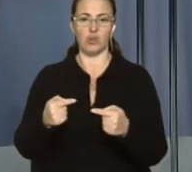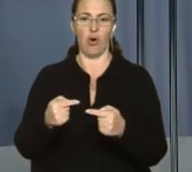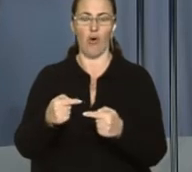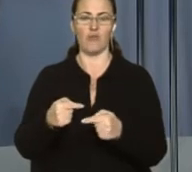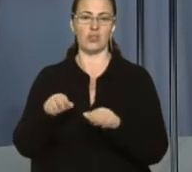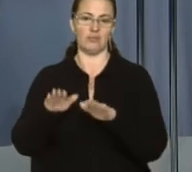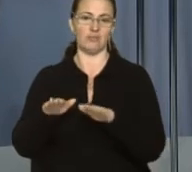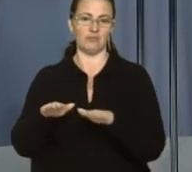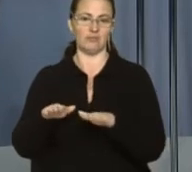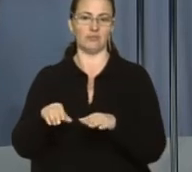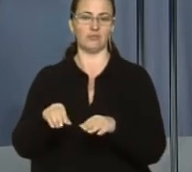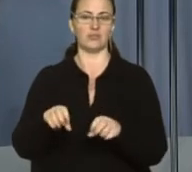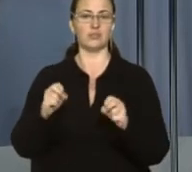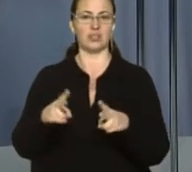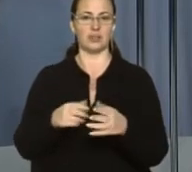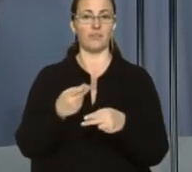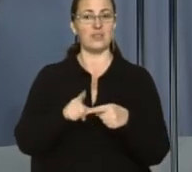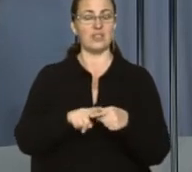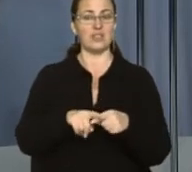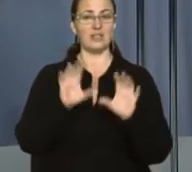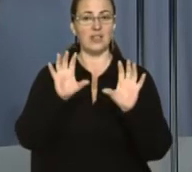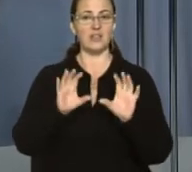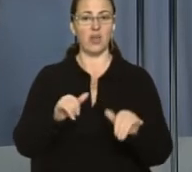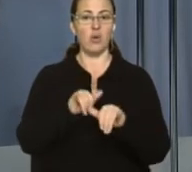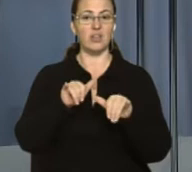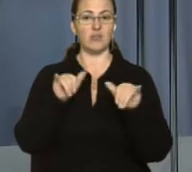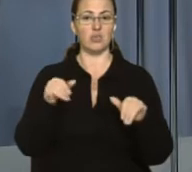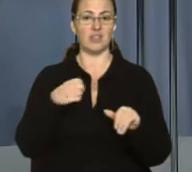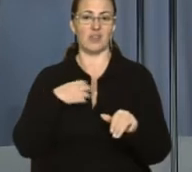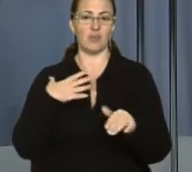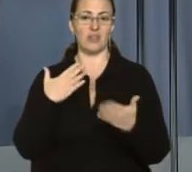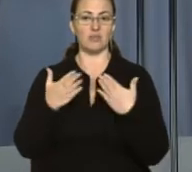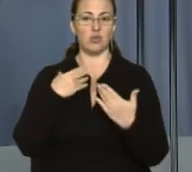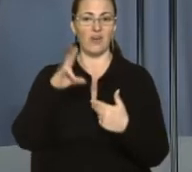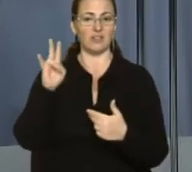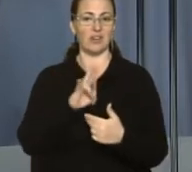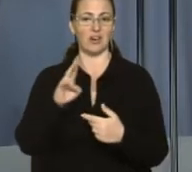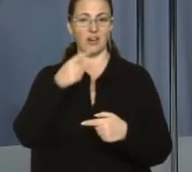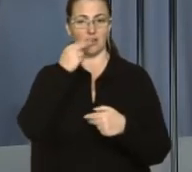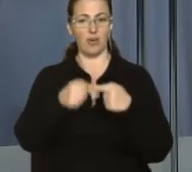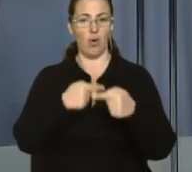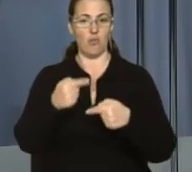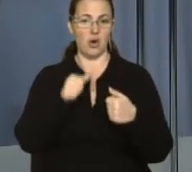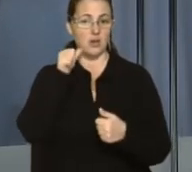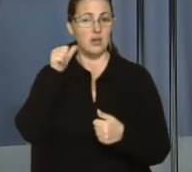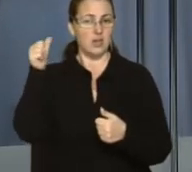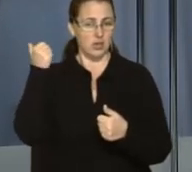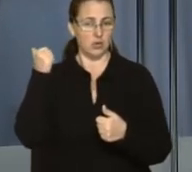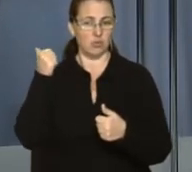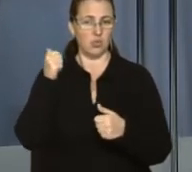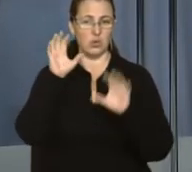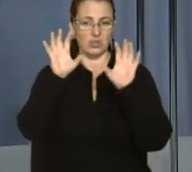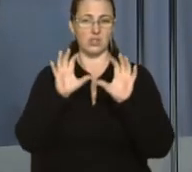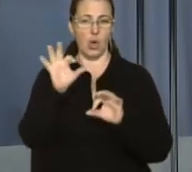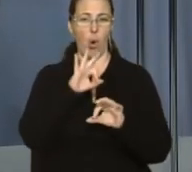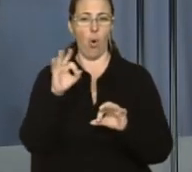Цей закон не поширюється на приватне спілкування та релігійні обряди. Нагадаю, рік тому попередній закон про мову